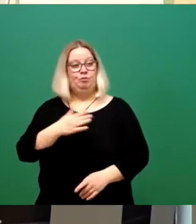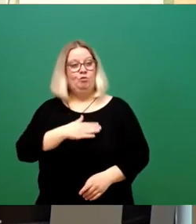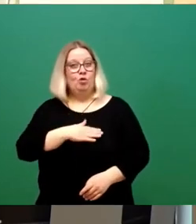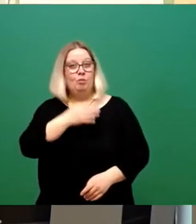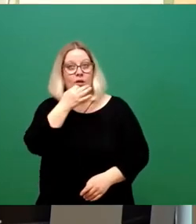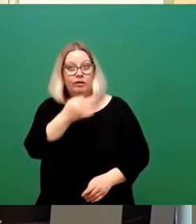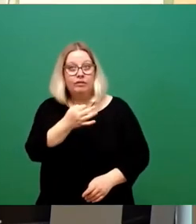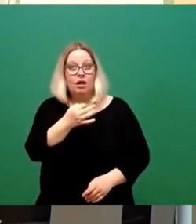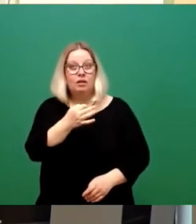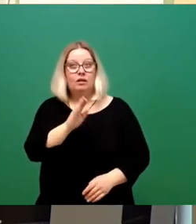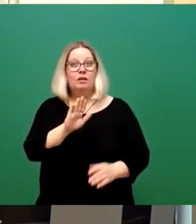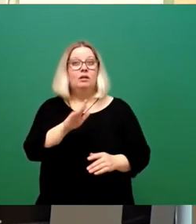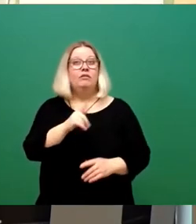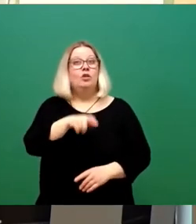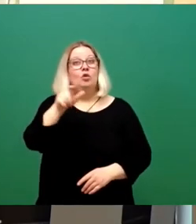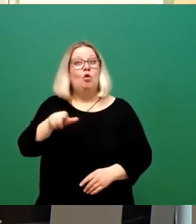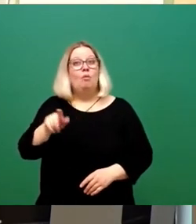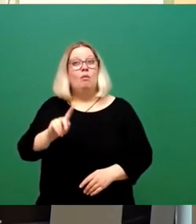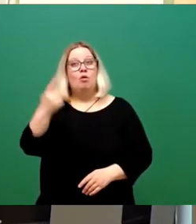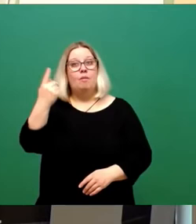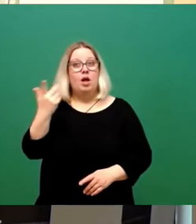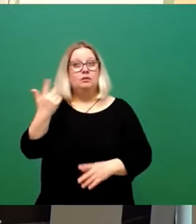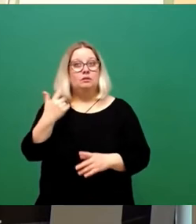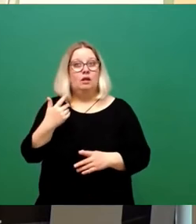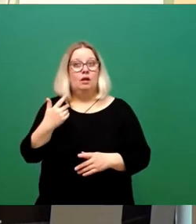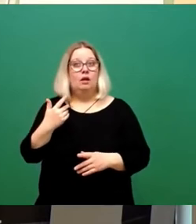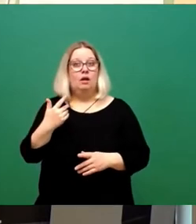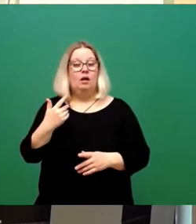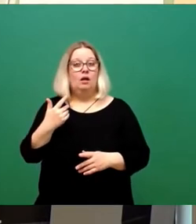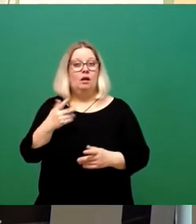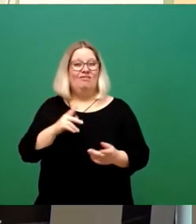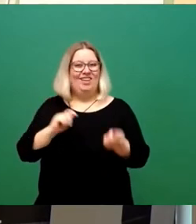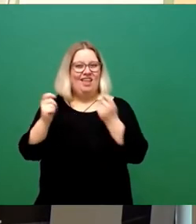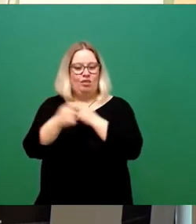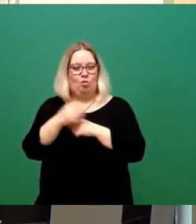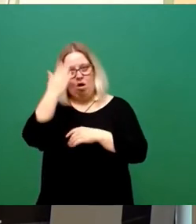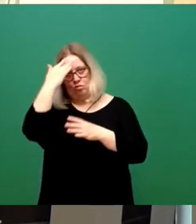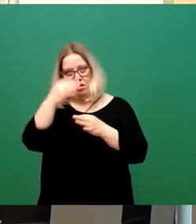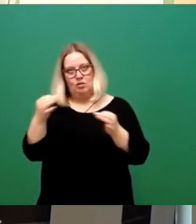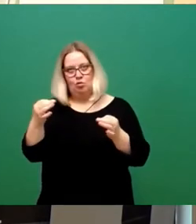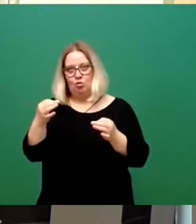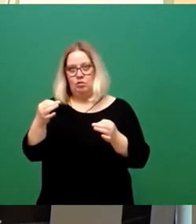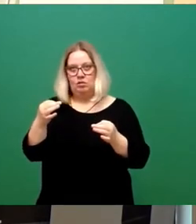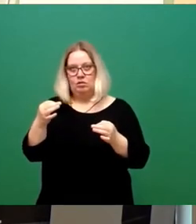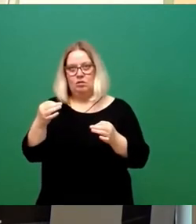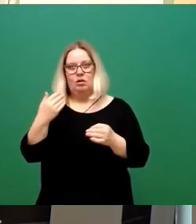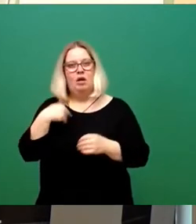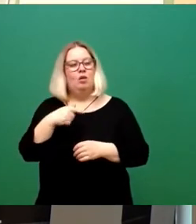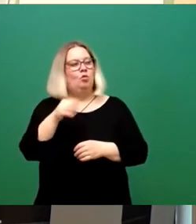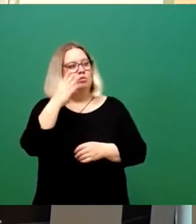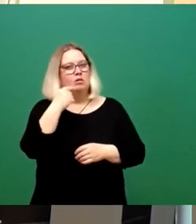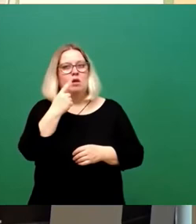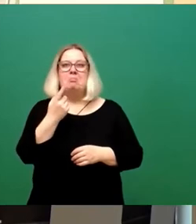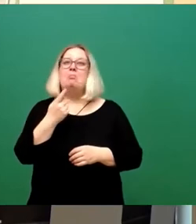Vorschlag denn der Oberbürgermeister einbringt in die Änderung der Hauptsatzung, wurde von Herrn Toastmann beantwortet, der Herr